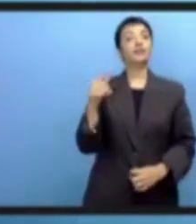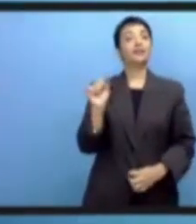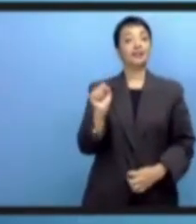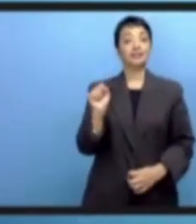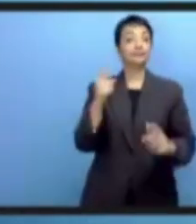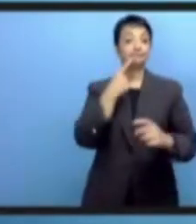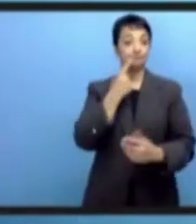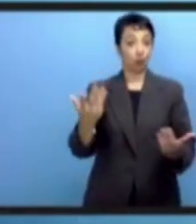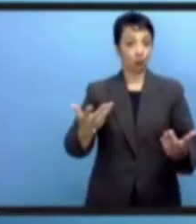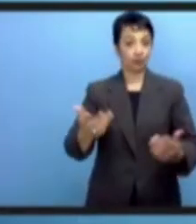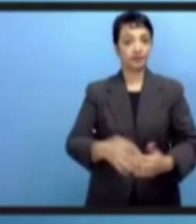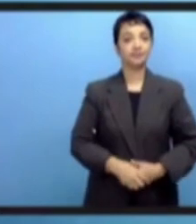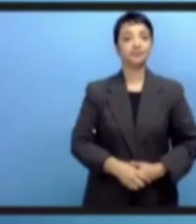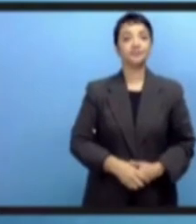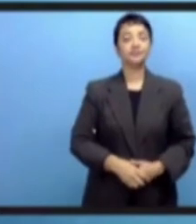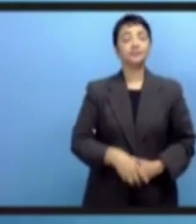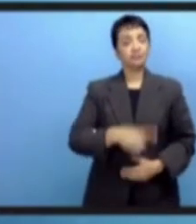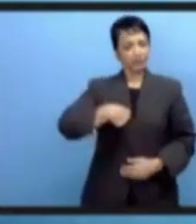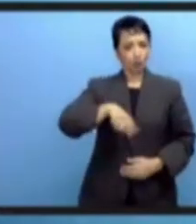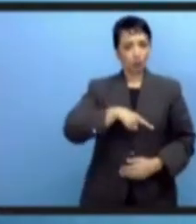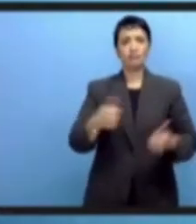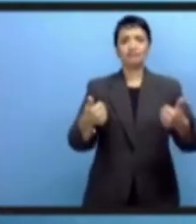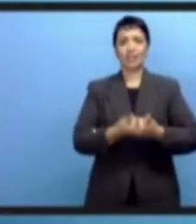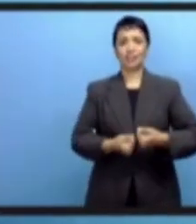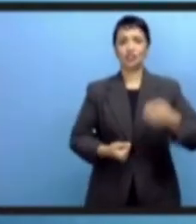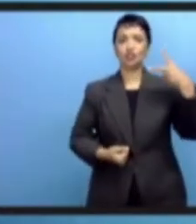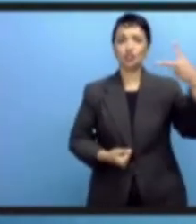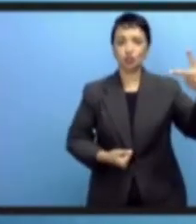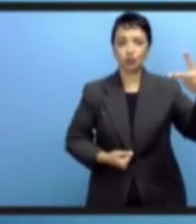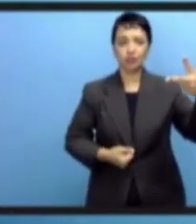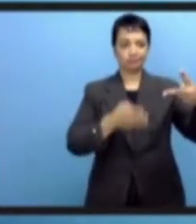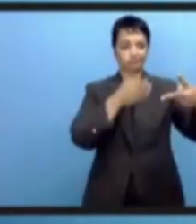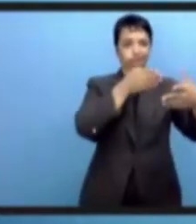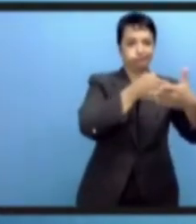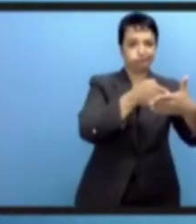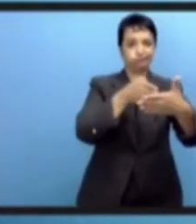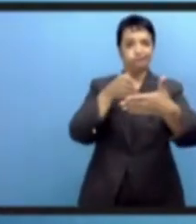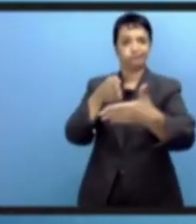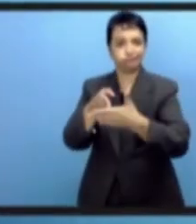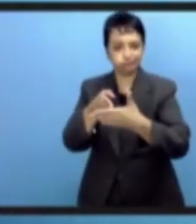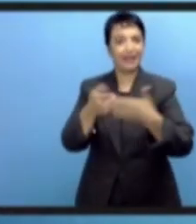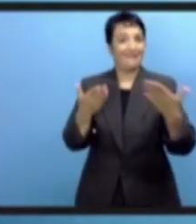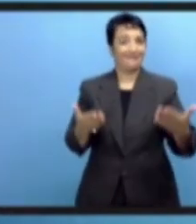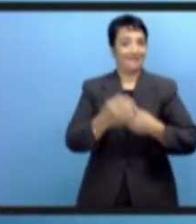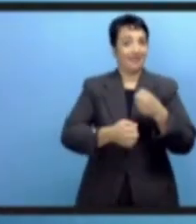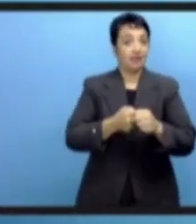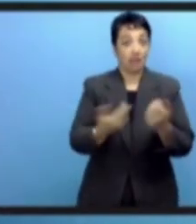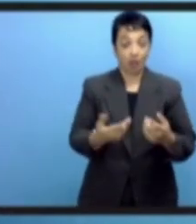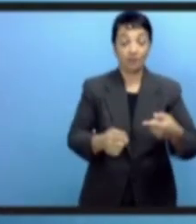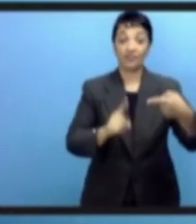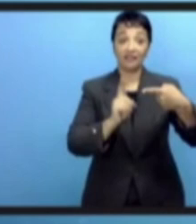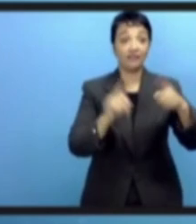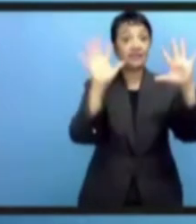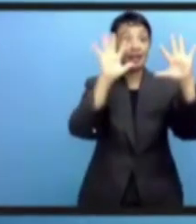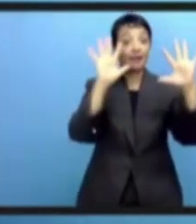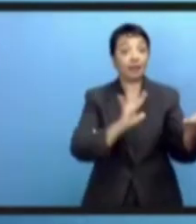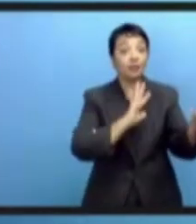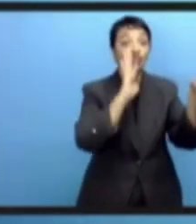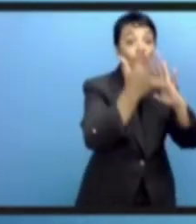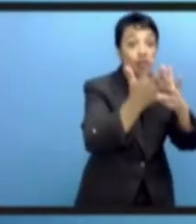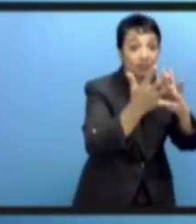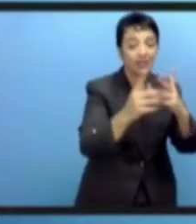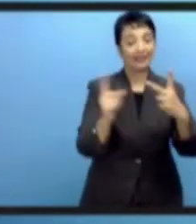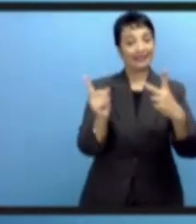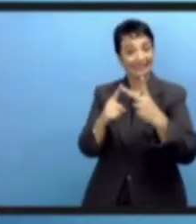цифровой договор. В заключение процентирую генерального секретаря Гутьерреша. Есть